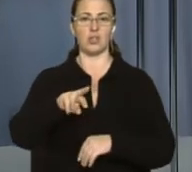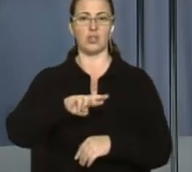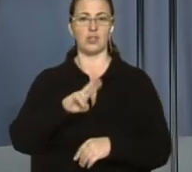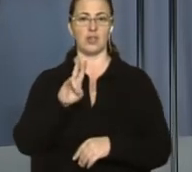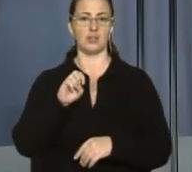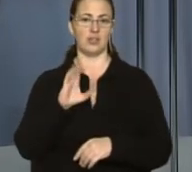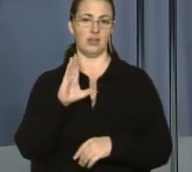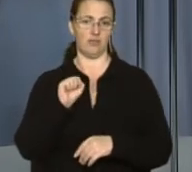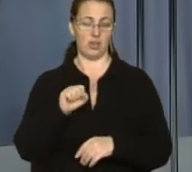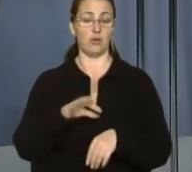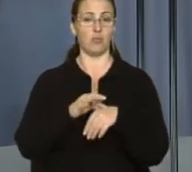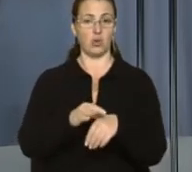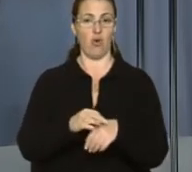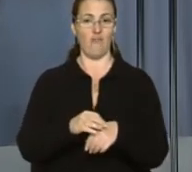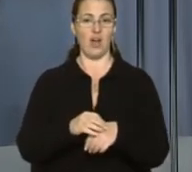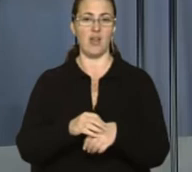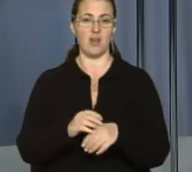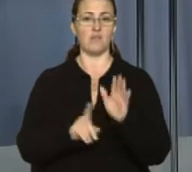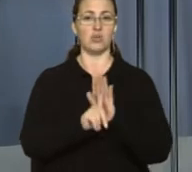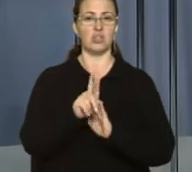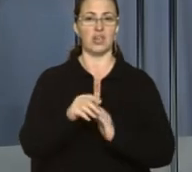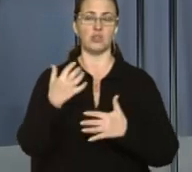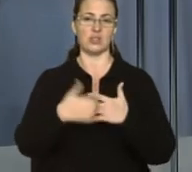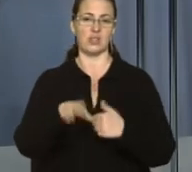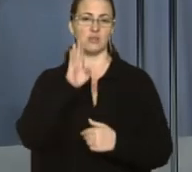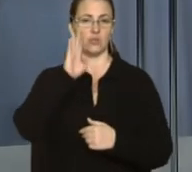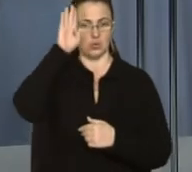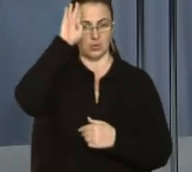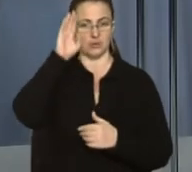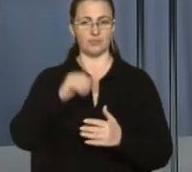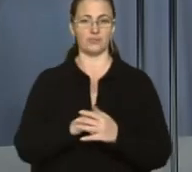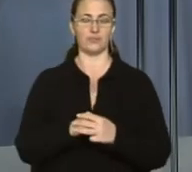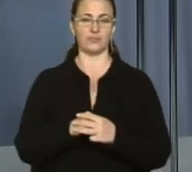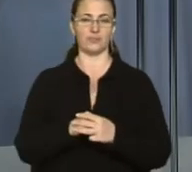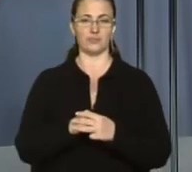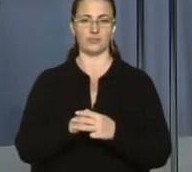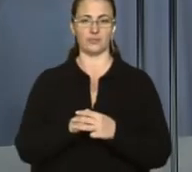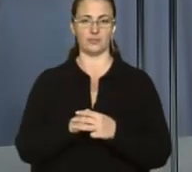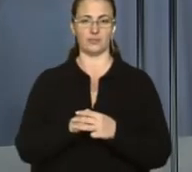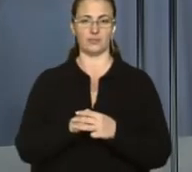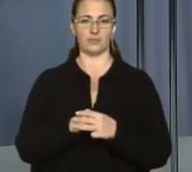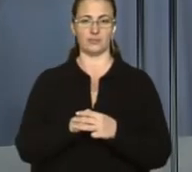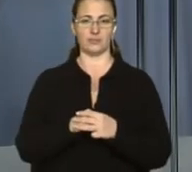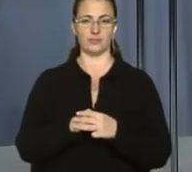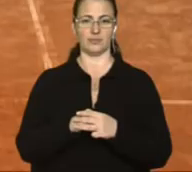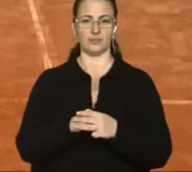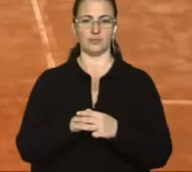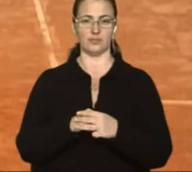Сьогодні там провели фінали серед юнаків та дівчат. Докладніше далі у сюжеті нашого кореспондента Яреми Чуйка.